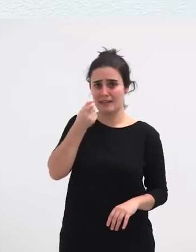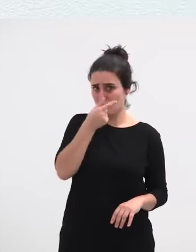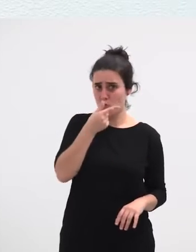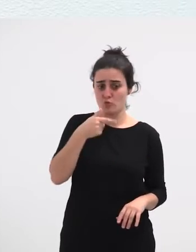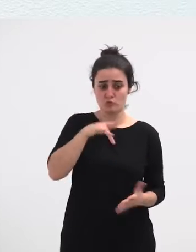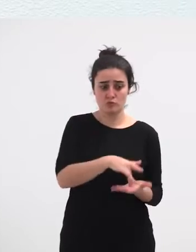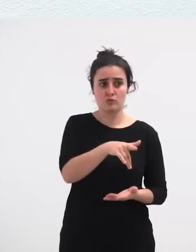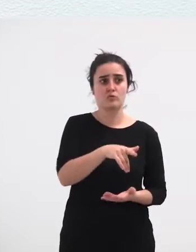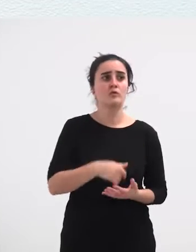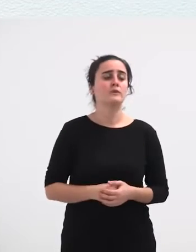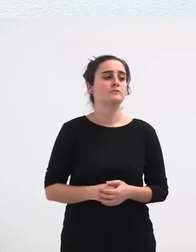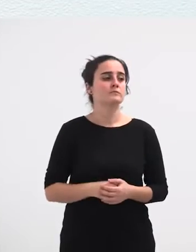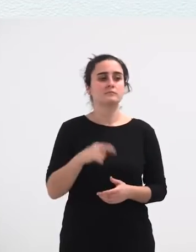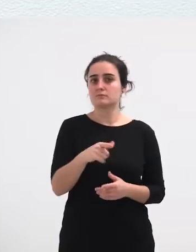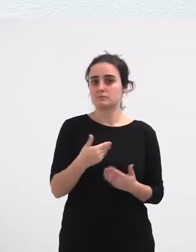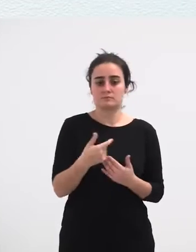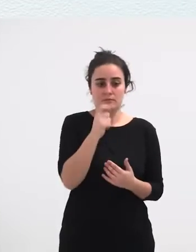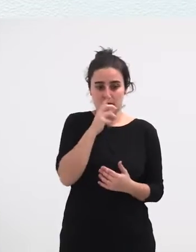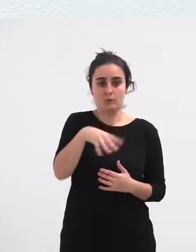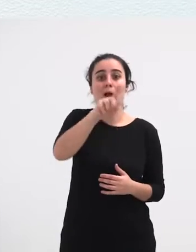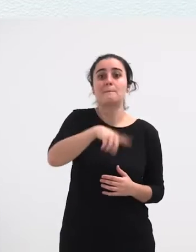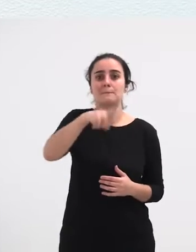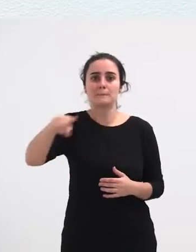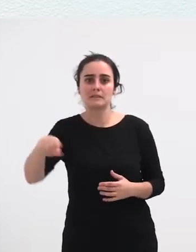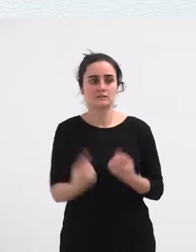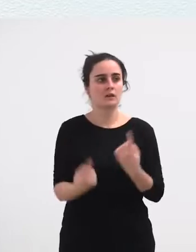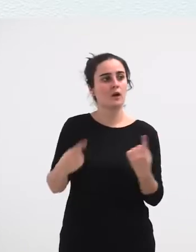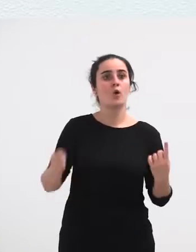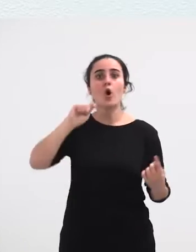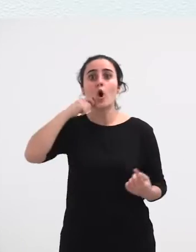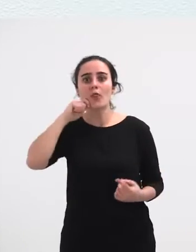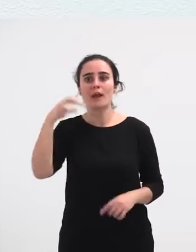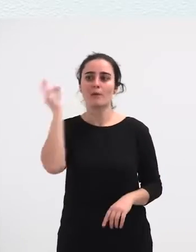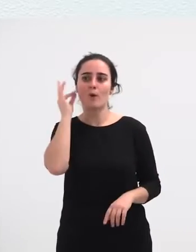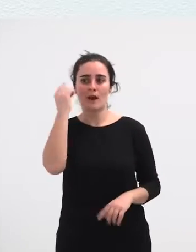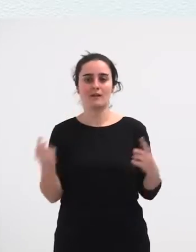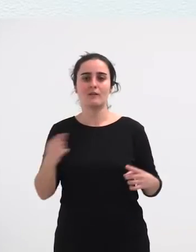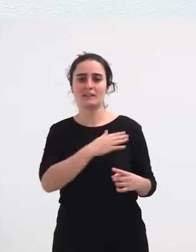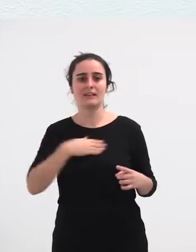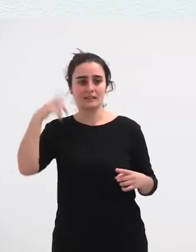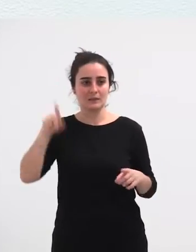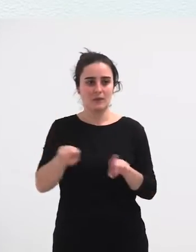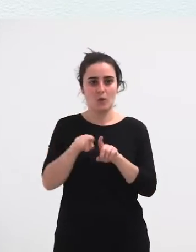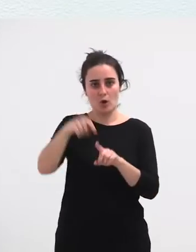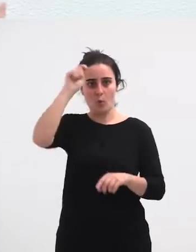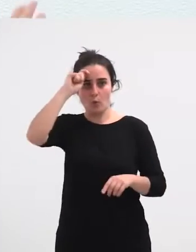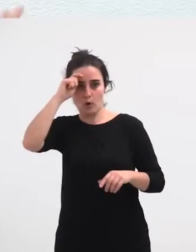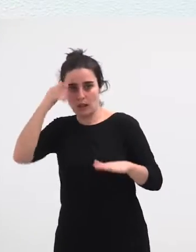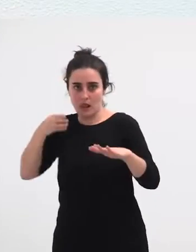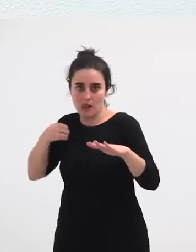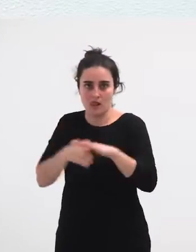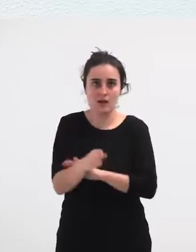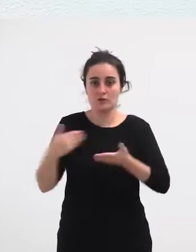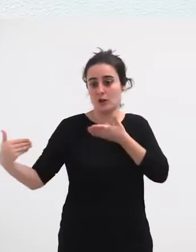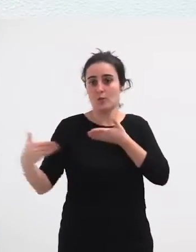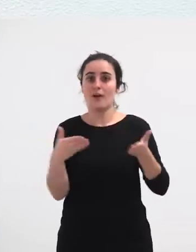Eta Andikilla Bete batzutara Ondarri Bian Emakume Batzuk Ateratzen dira Kalen Agusian Alardeak Naukan